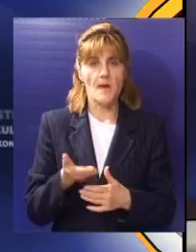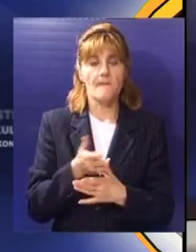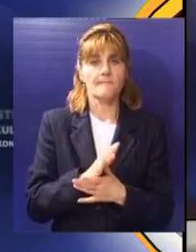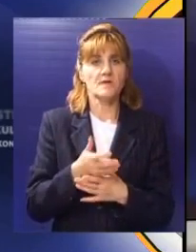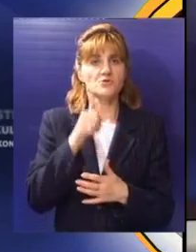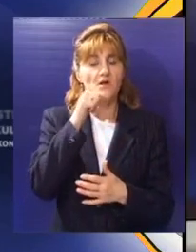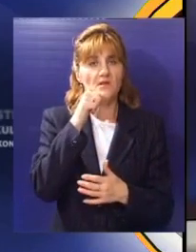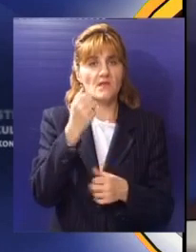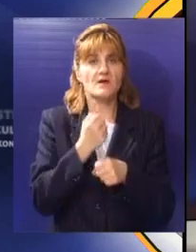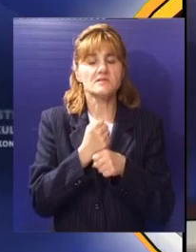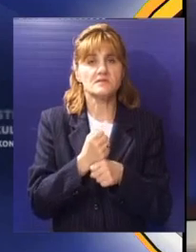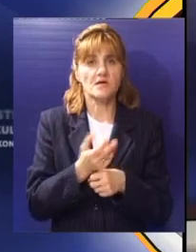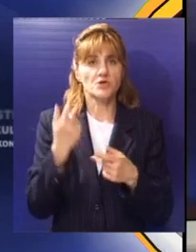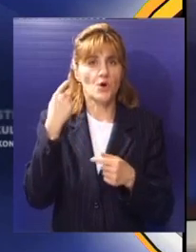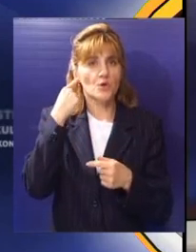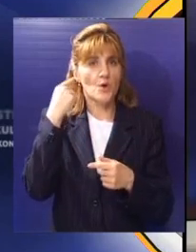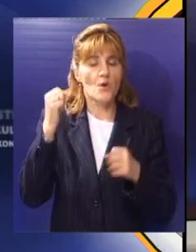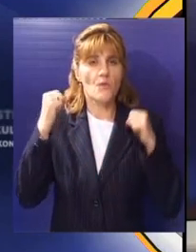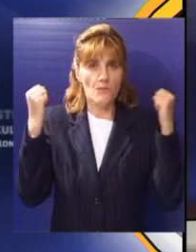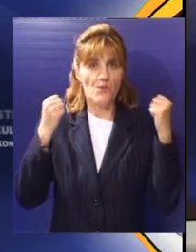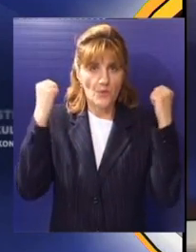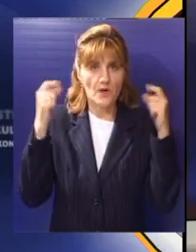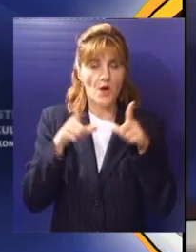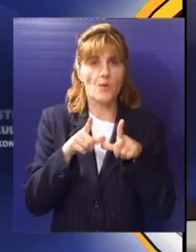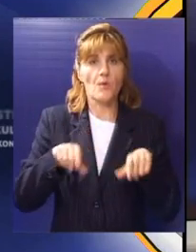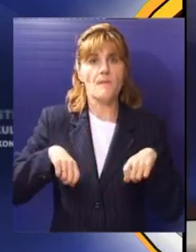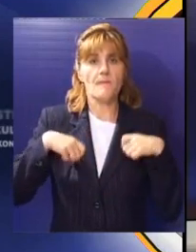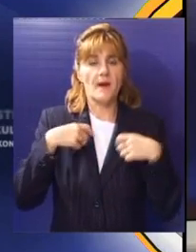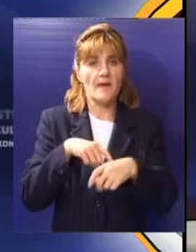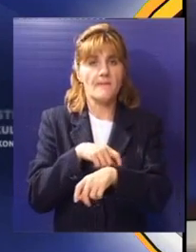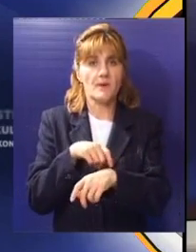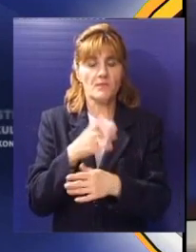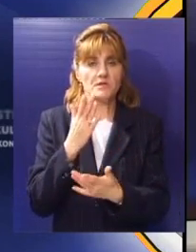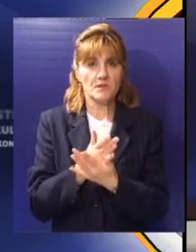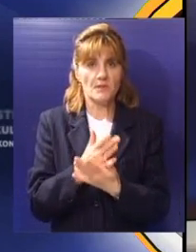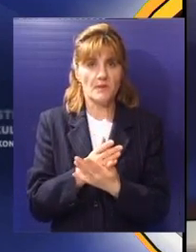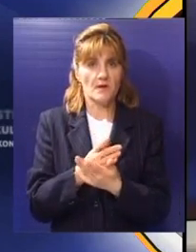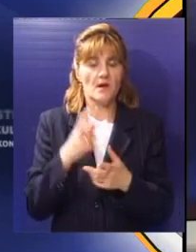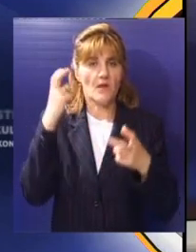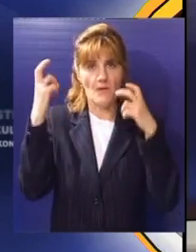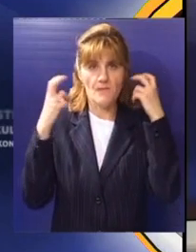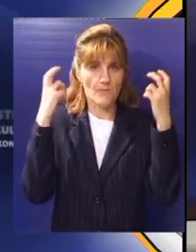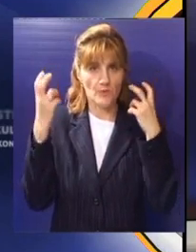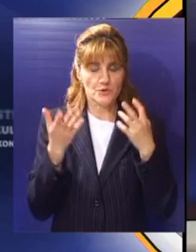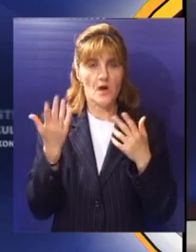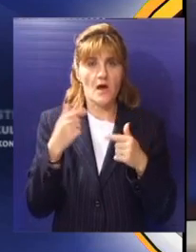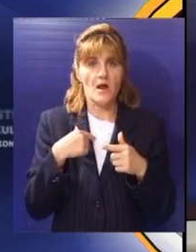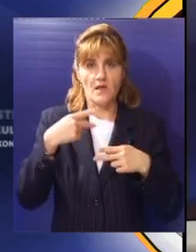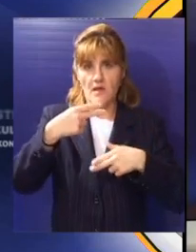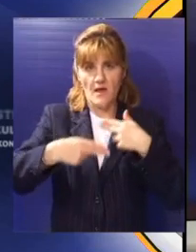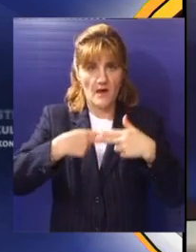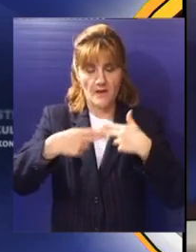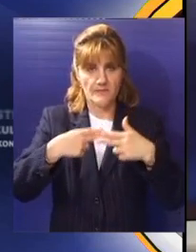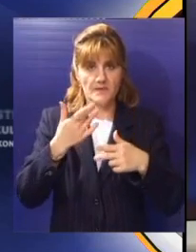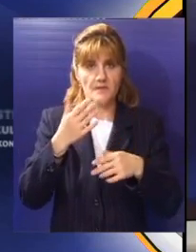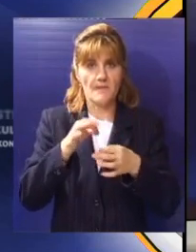Međunarodni dan zaštite od buke u centru Subotice je u prepodnevnim satima prošao tradicionalno bučno. Na osnovu analiza